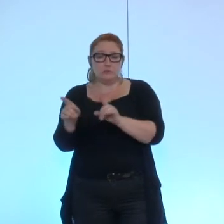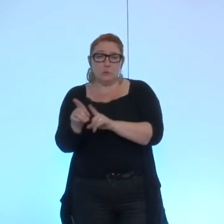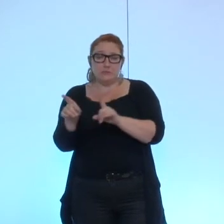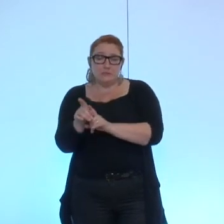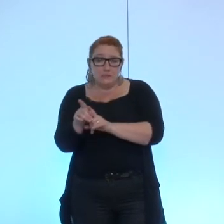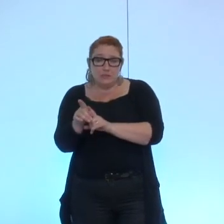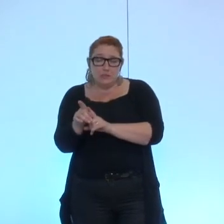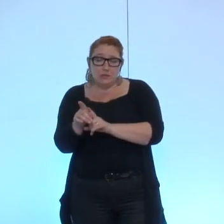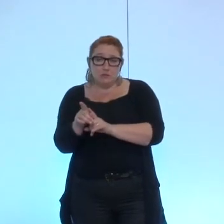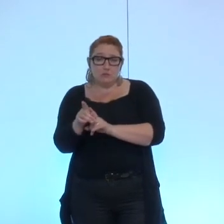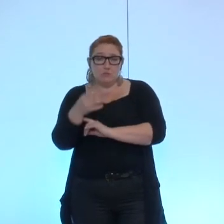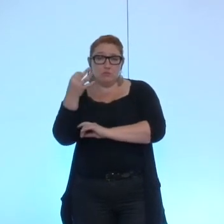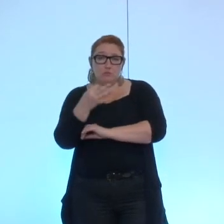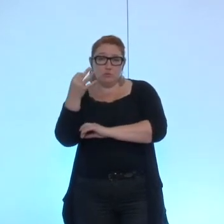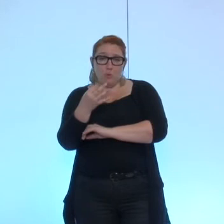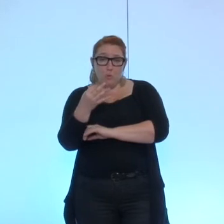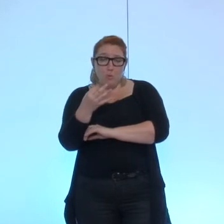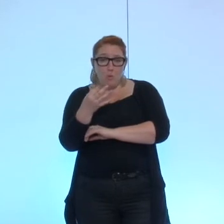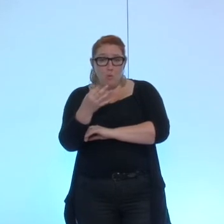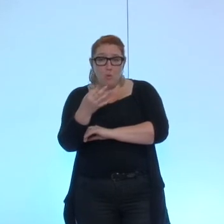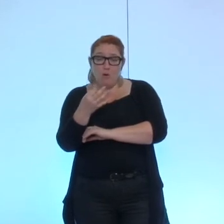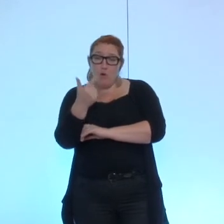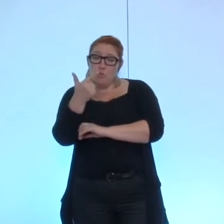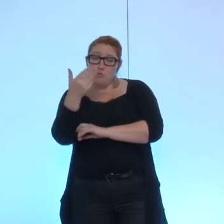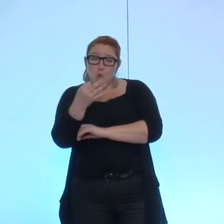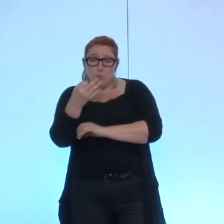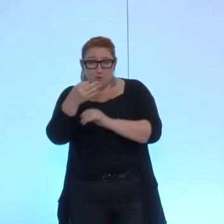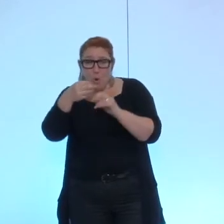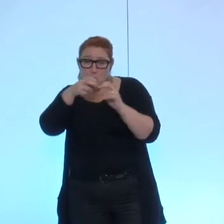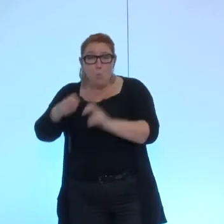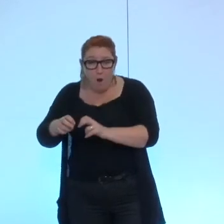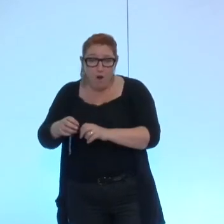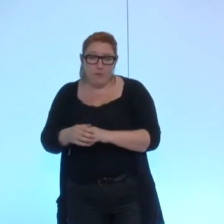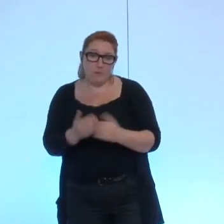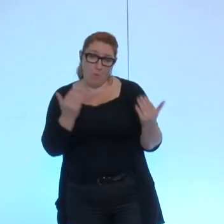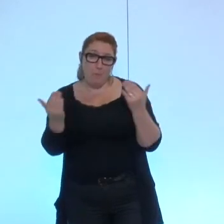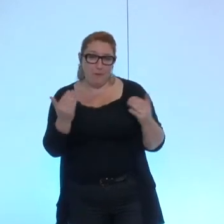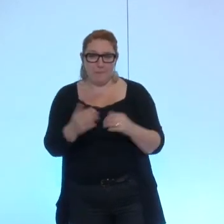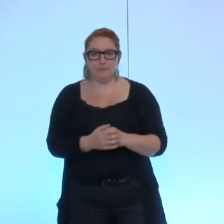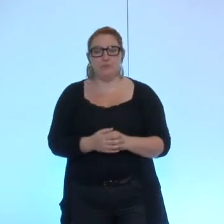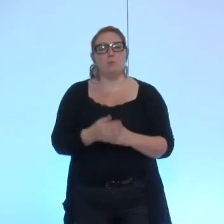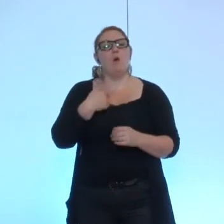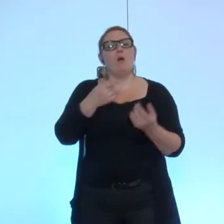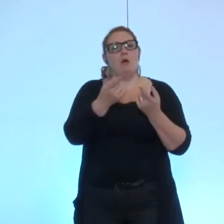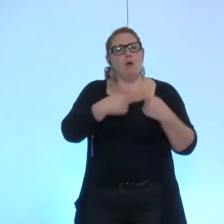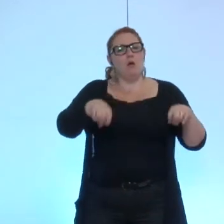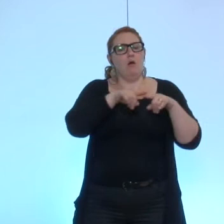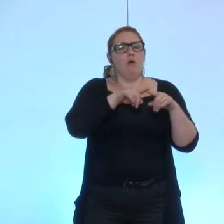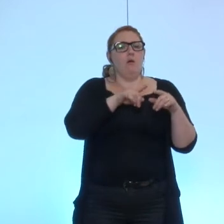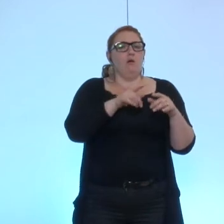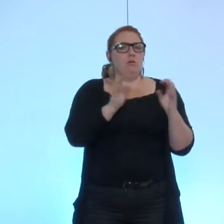de points inférieurs à celui-ci donc j'ai déjà eu l'occasion en commission des ressources évaluations